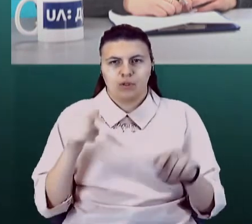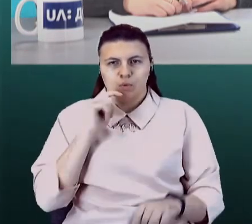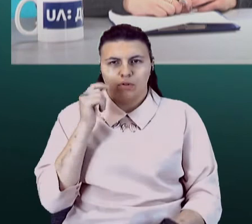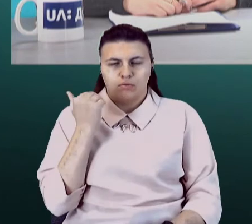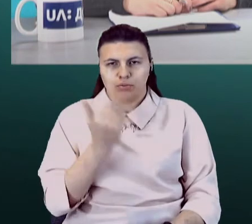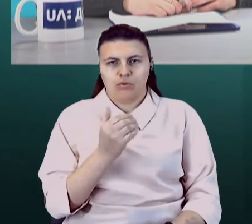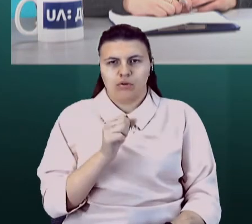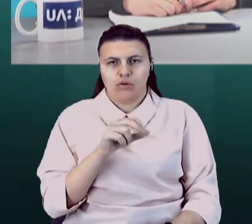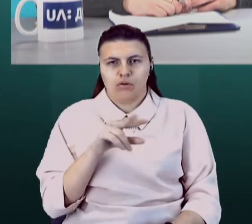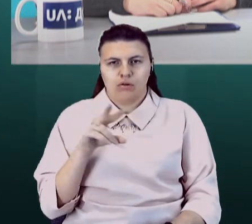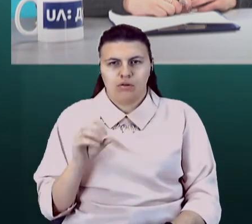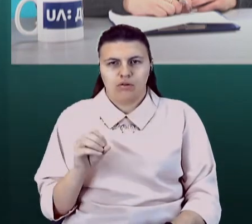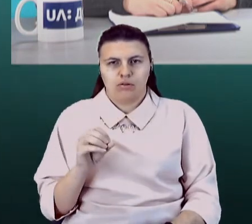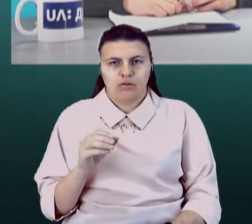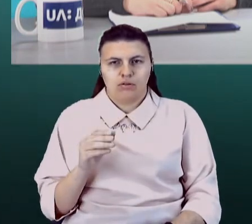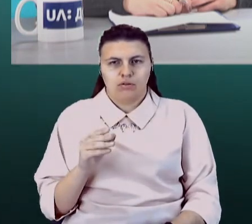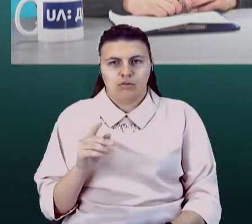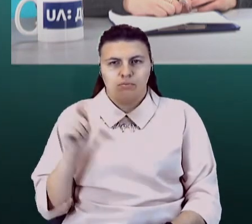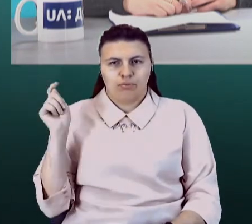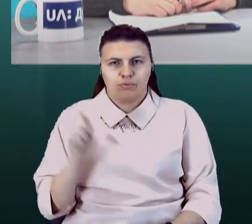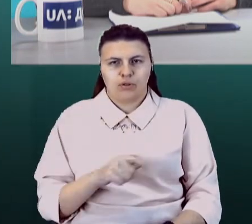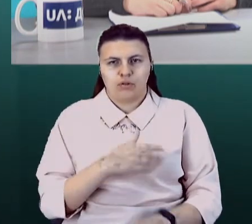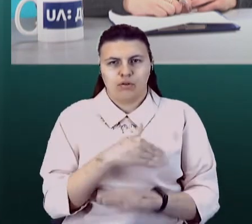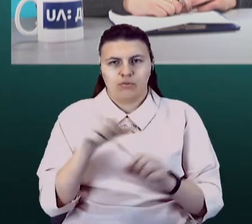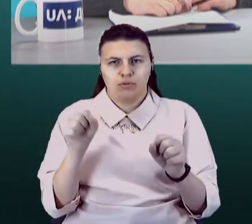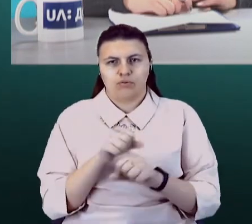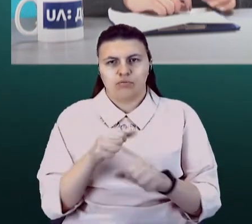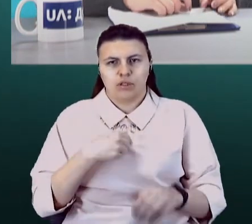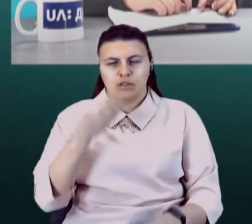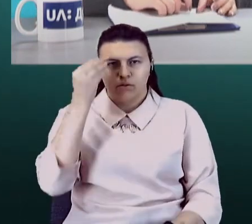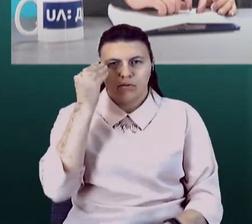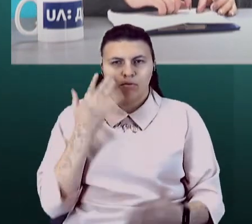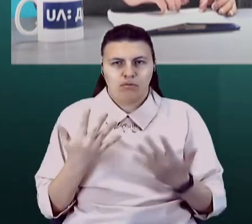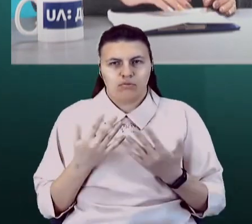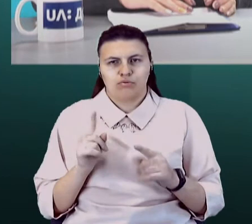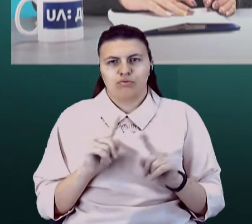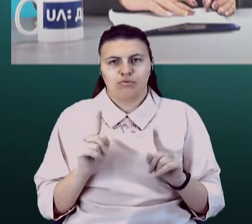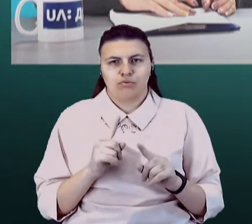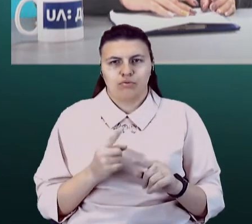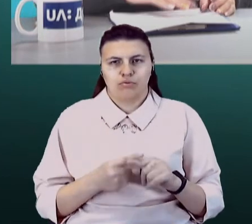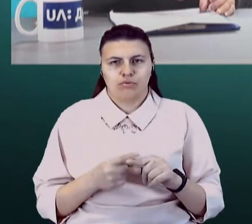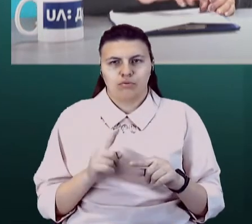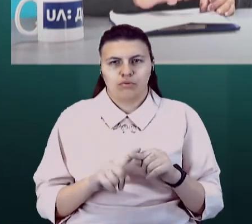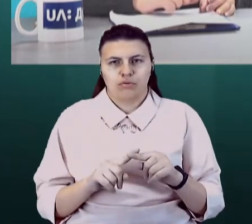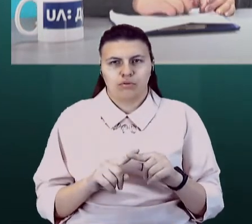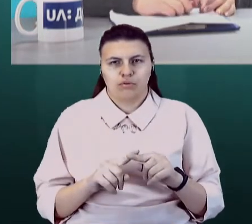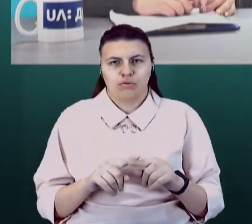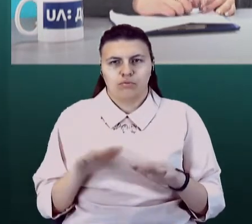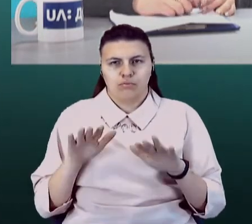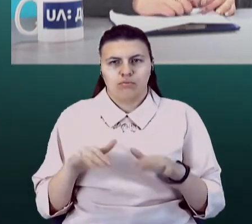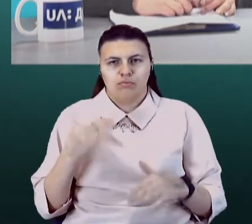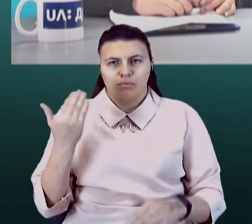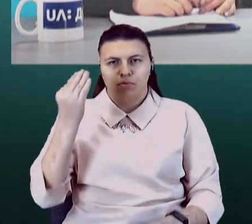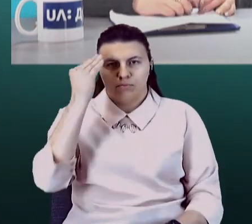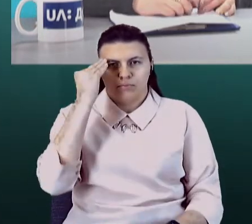але ж перетнути її неможливо. І мені здається, що ця позиція консентрації